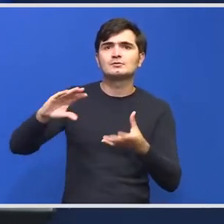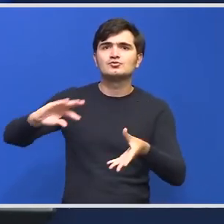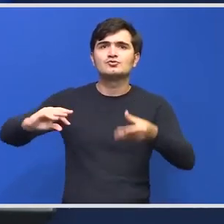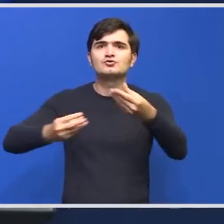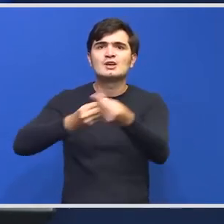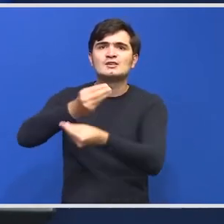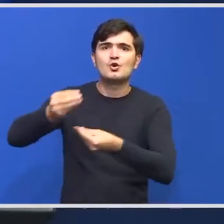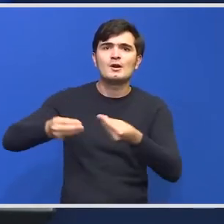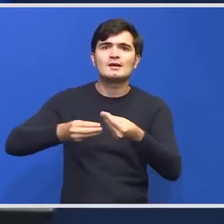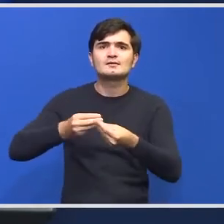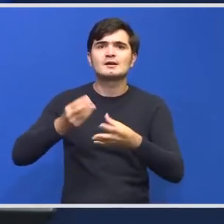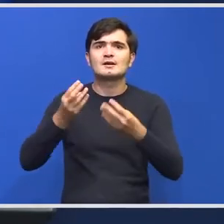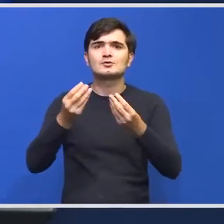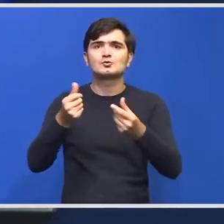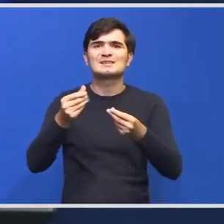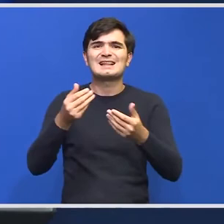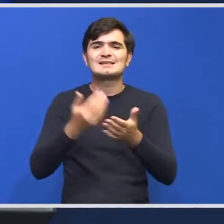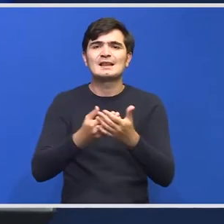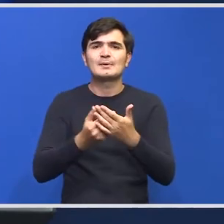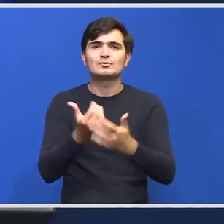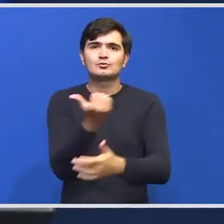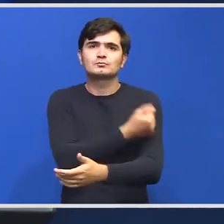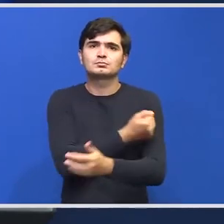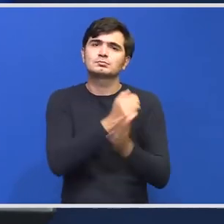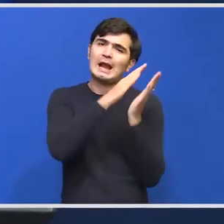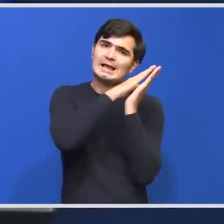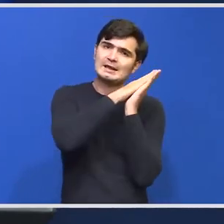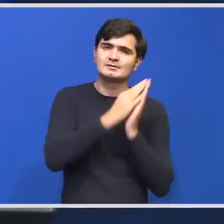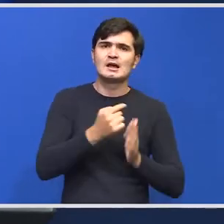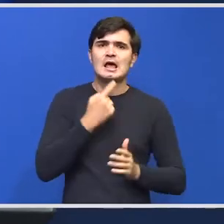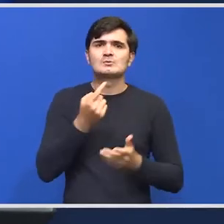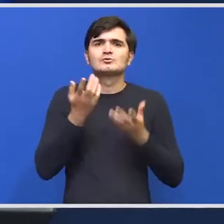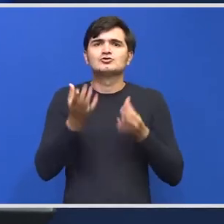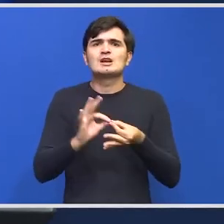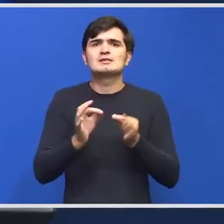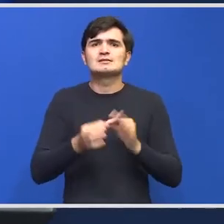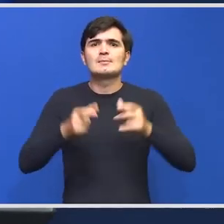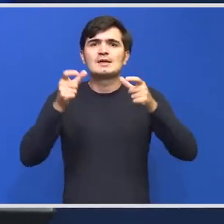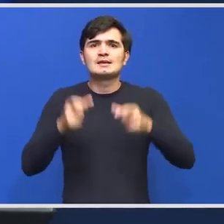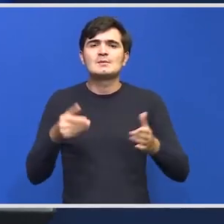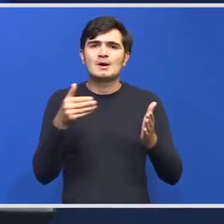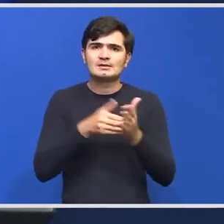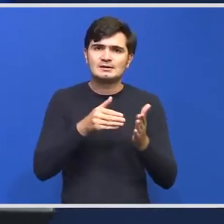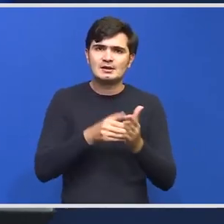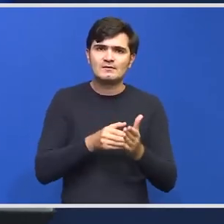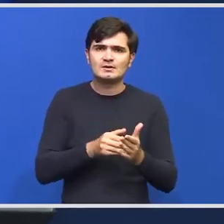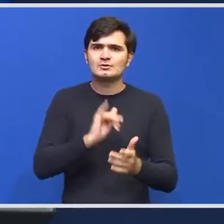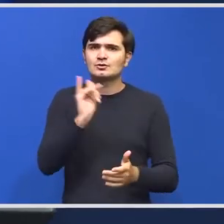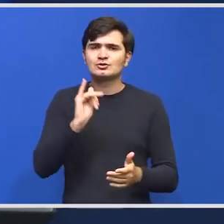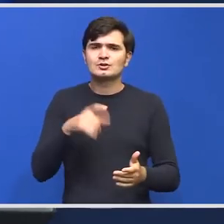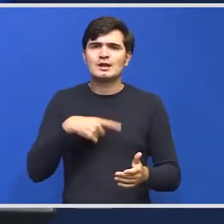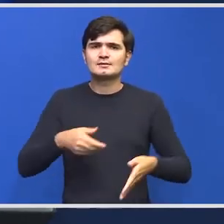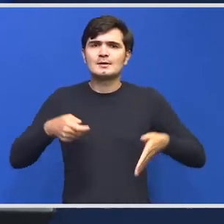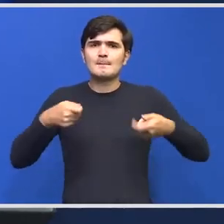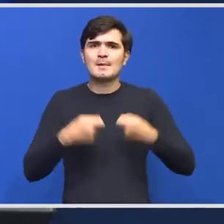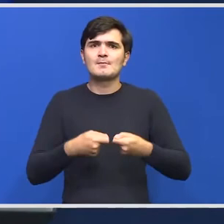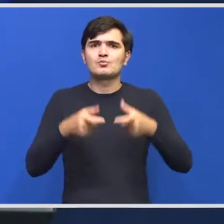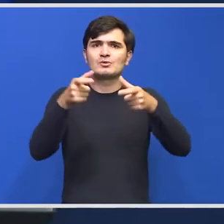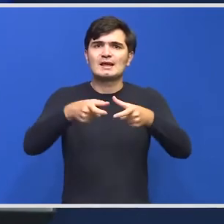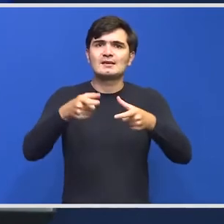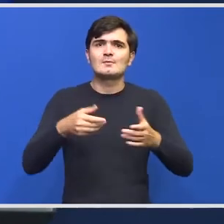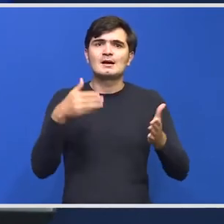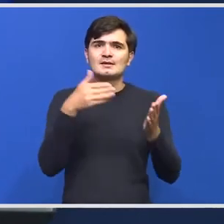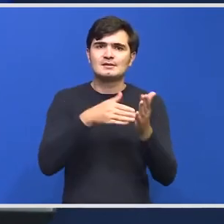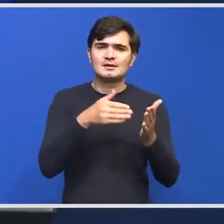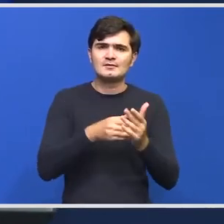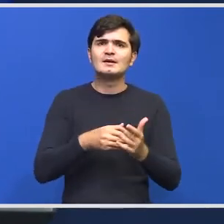tranquilizante. Am definit totodată ce înseamnă echipa de intervenție și din ce este formată această echipă. Echipa de